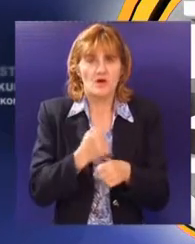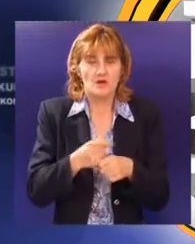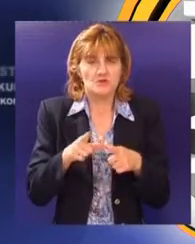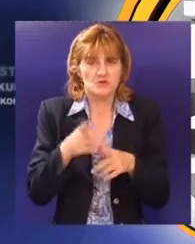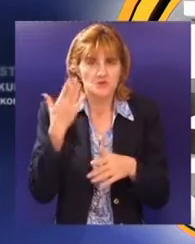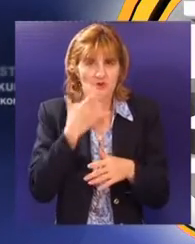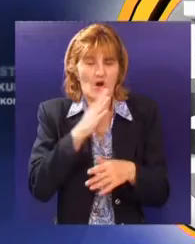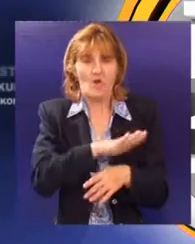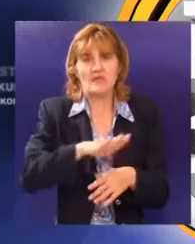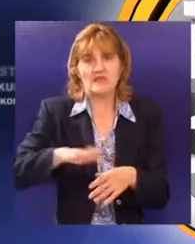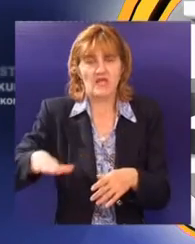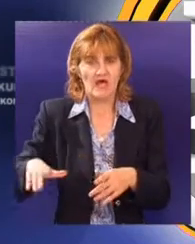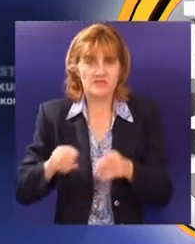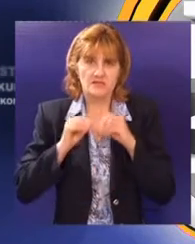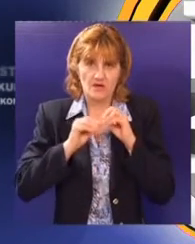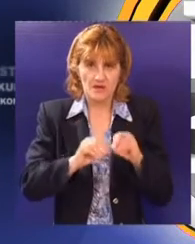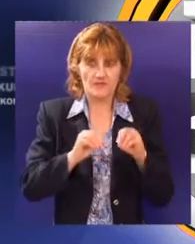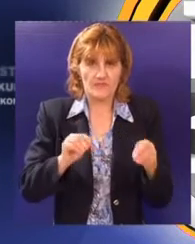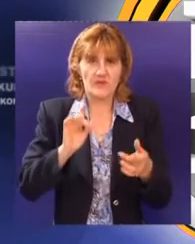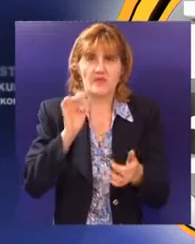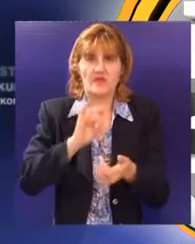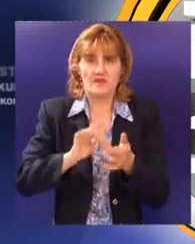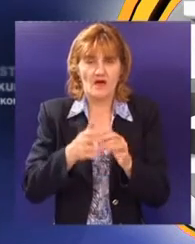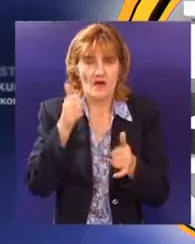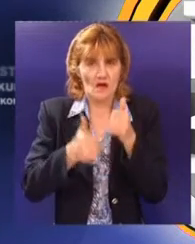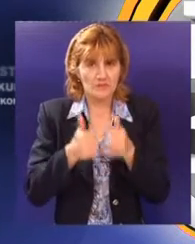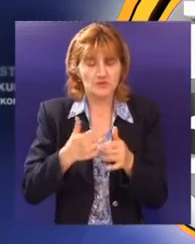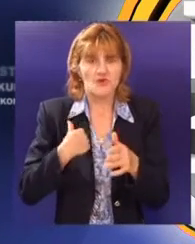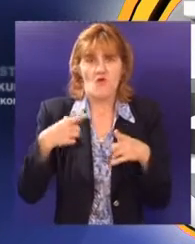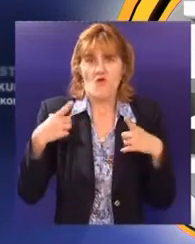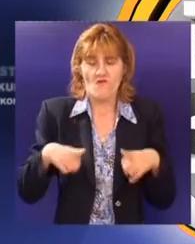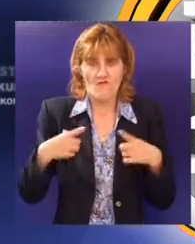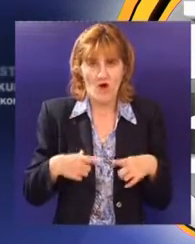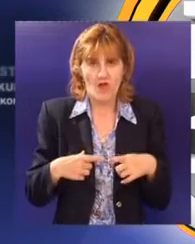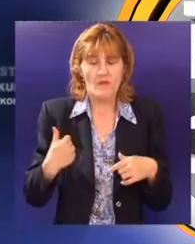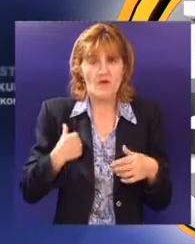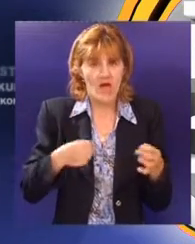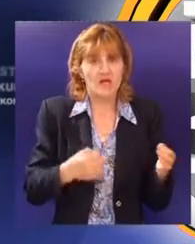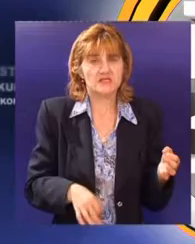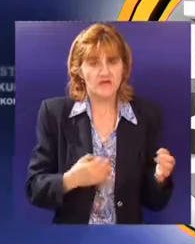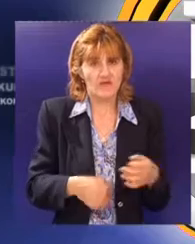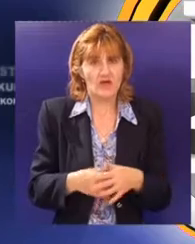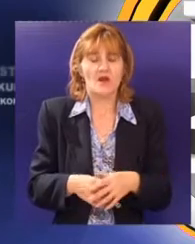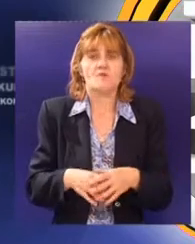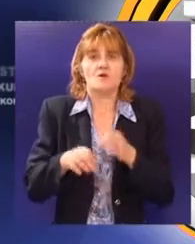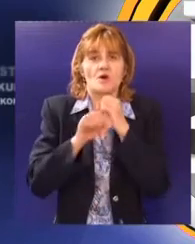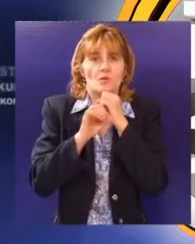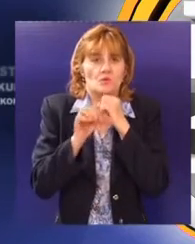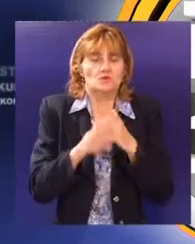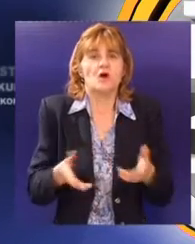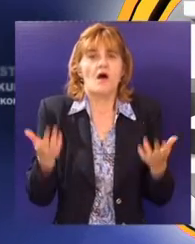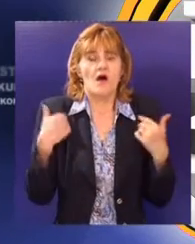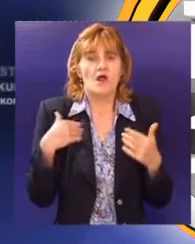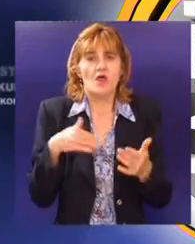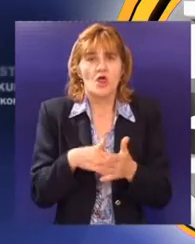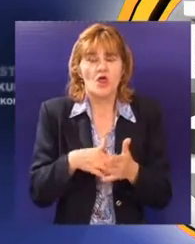Uz moju decu naravno radim u školi, odmijem takvičenje, volim da radim taj posao naravno koje znači da je najsviram da ja sam da je ovakavno da muzičar radi, ali